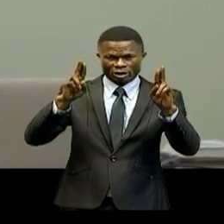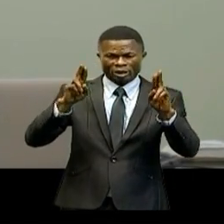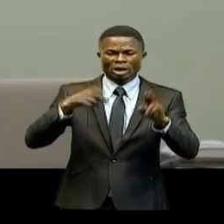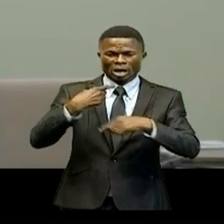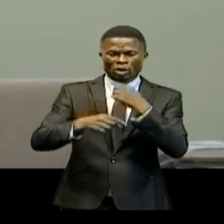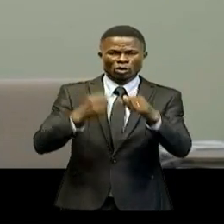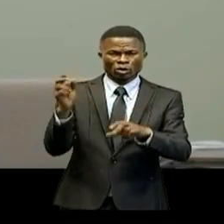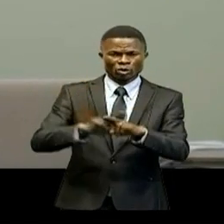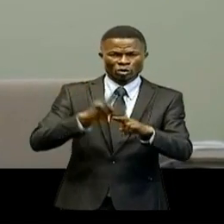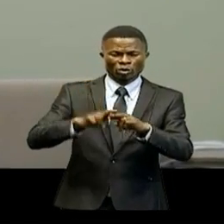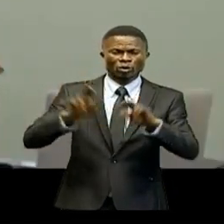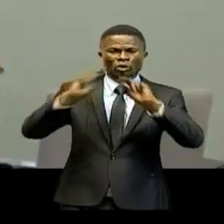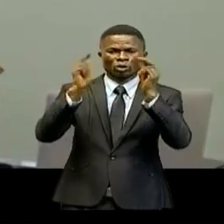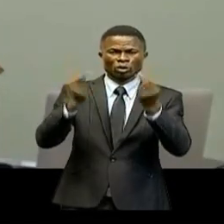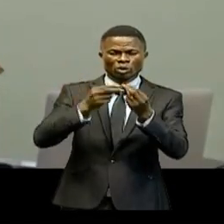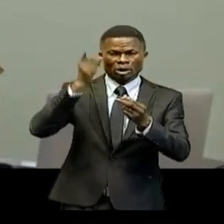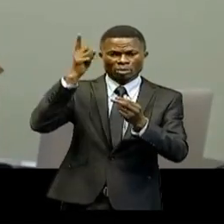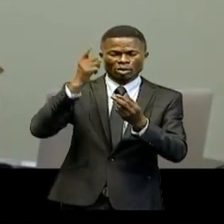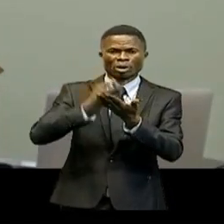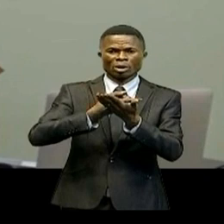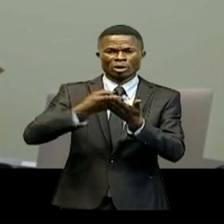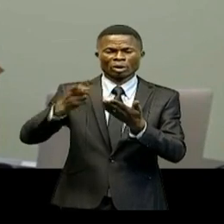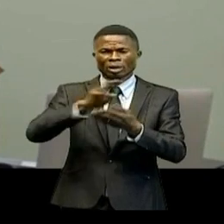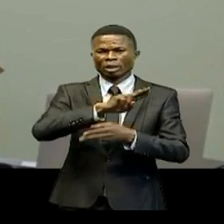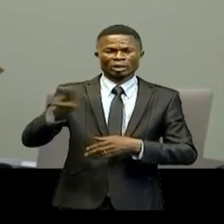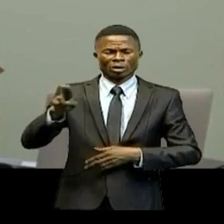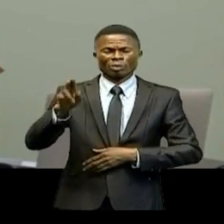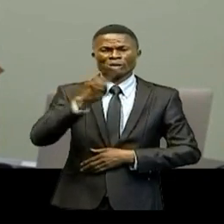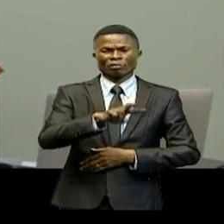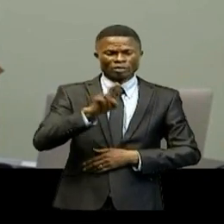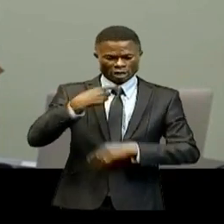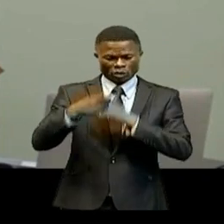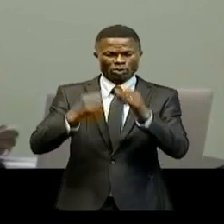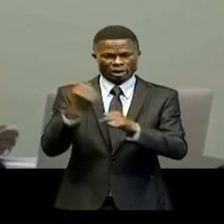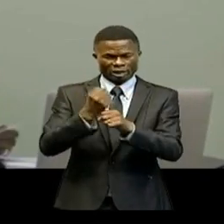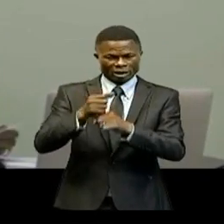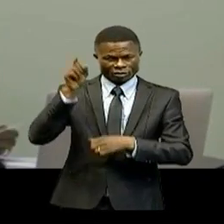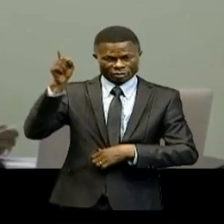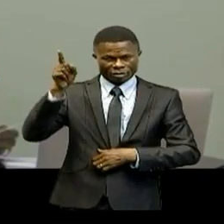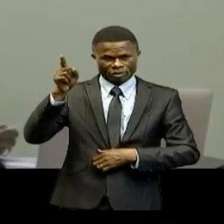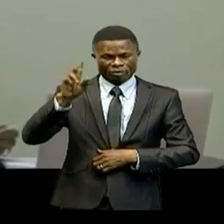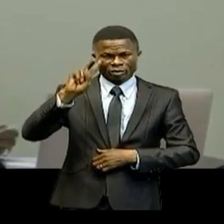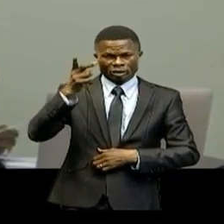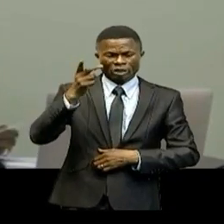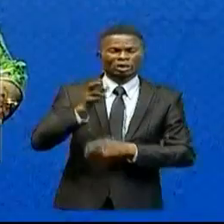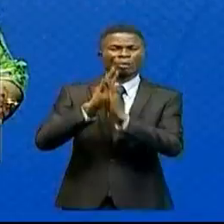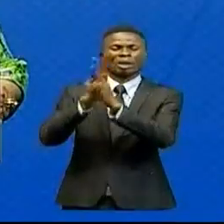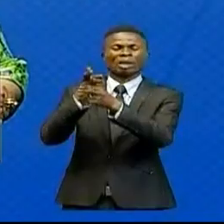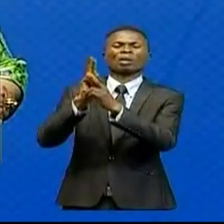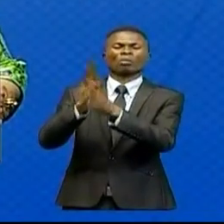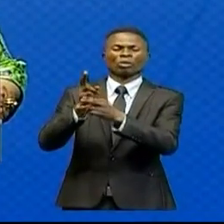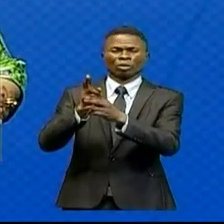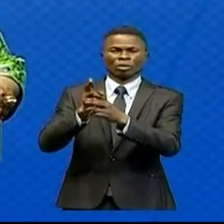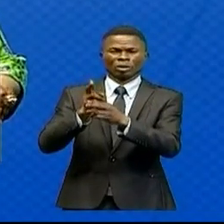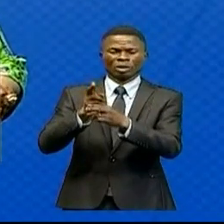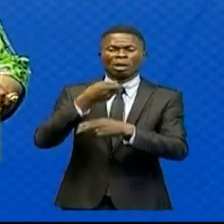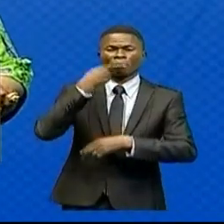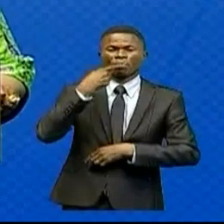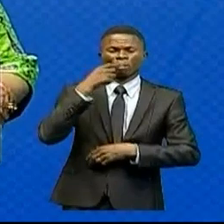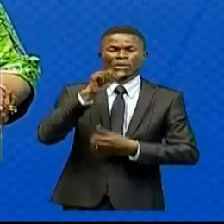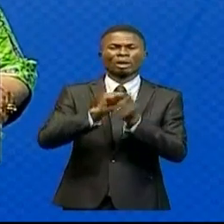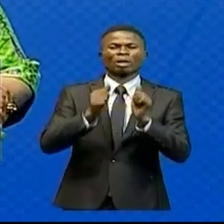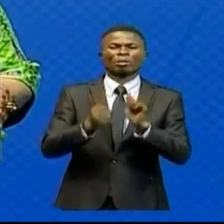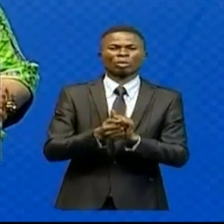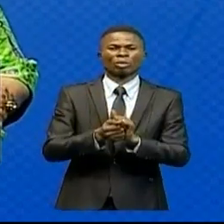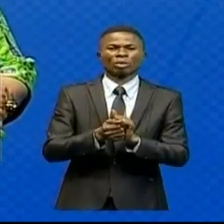service l'usine au premier trimestre de 2022. Le deuxième rapport a concerné, quant à lui,